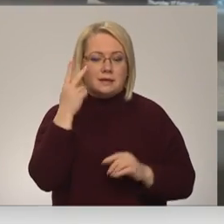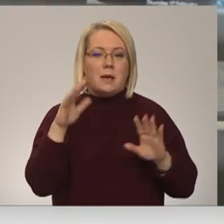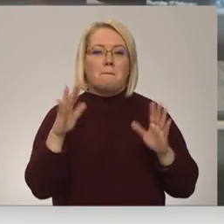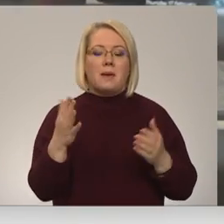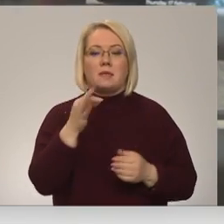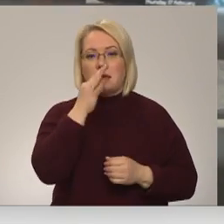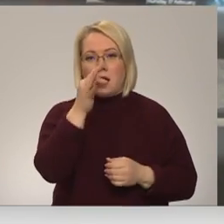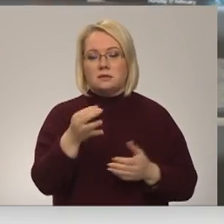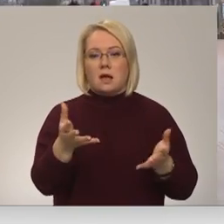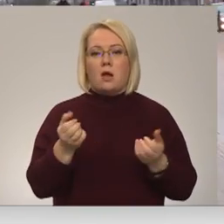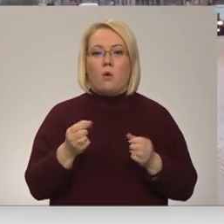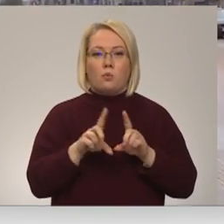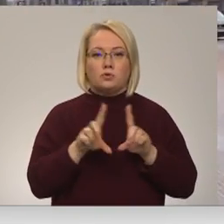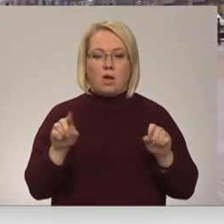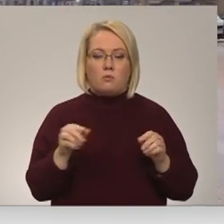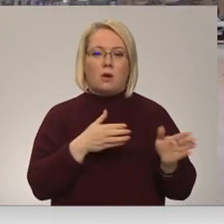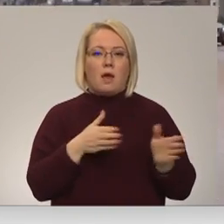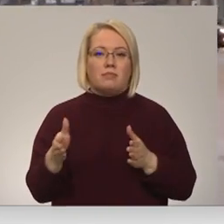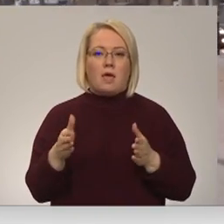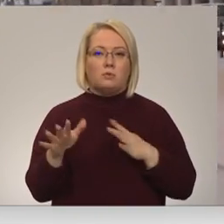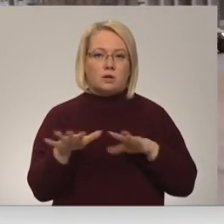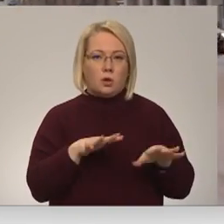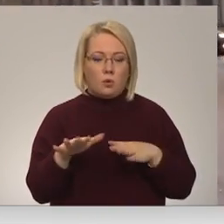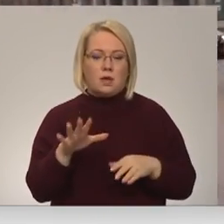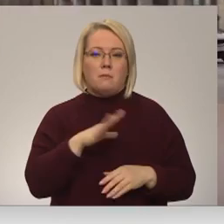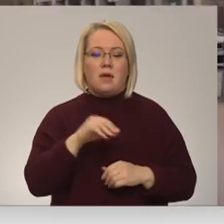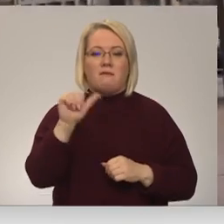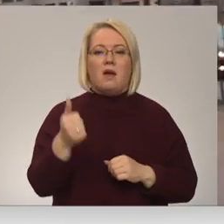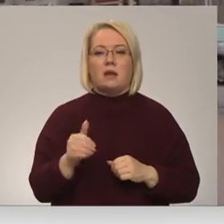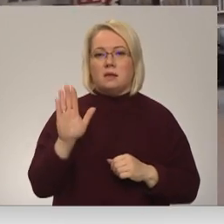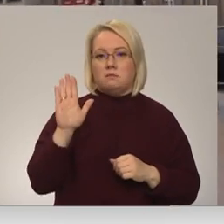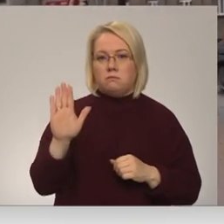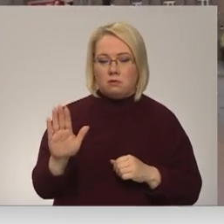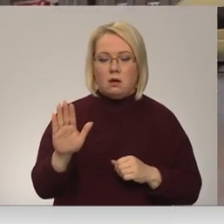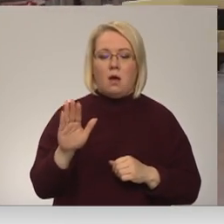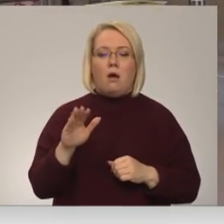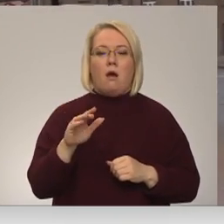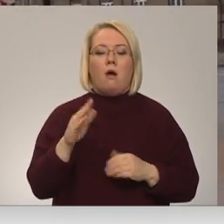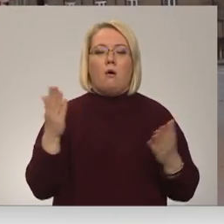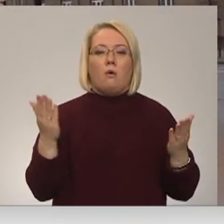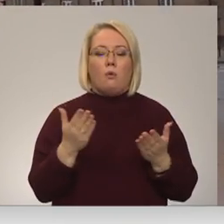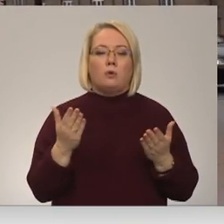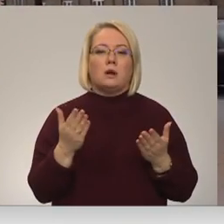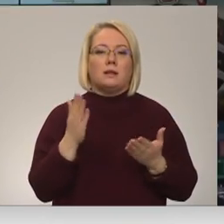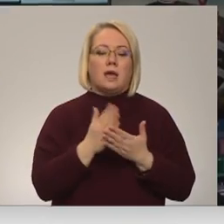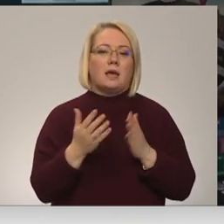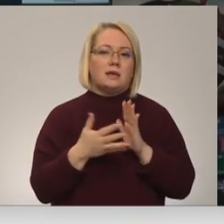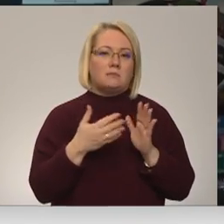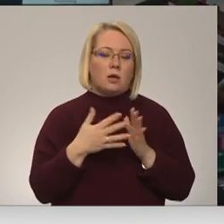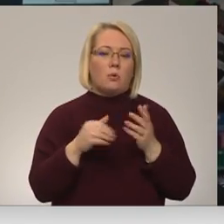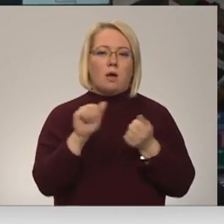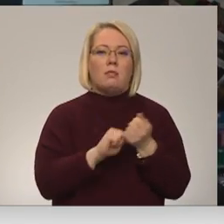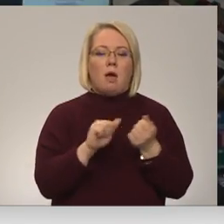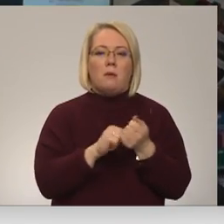uzņēmums bija gatavs reaģēt. Viņam bija variants B, scenārijas B, kur tiek izmantot dabas